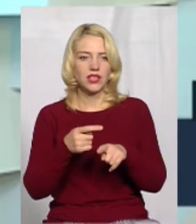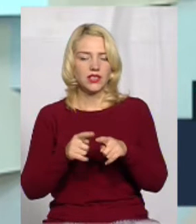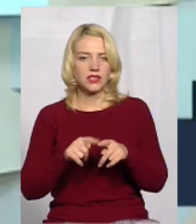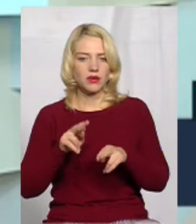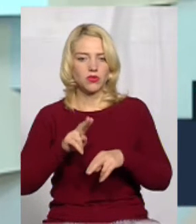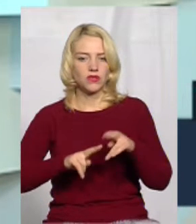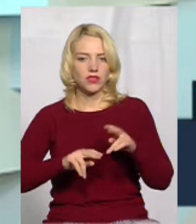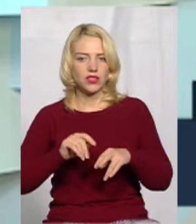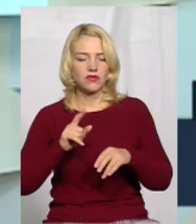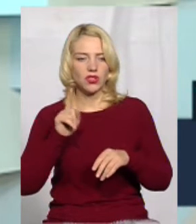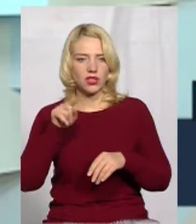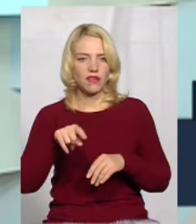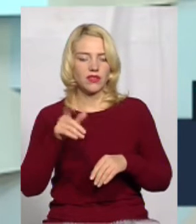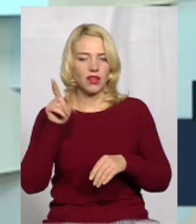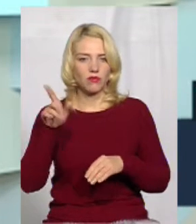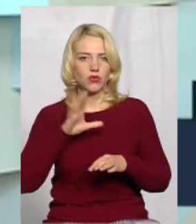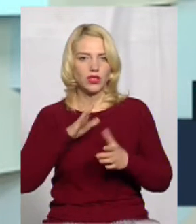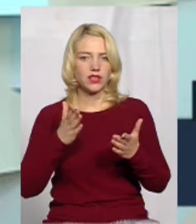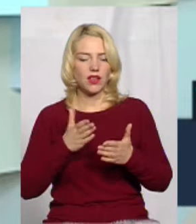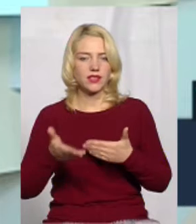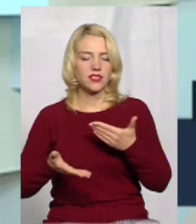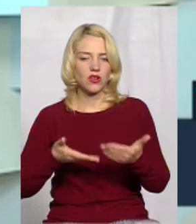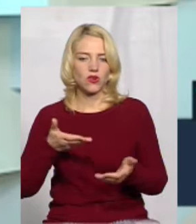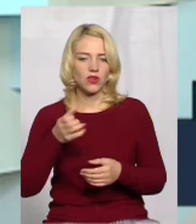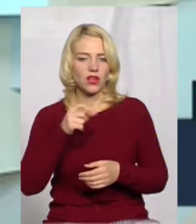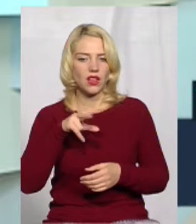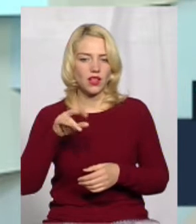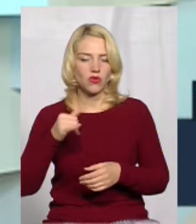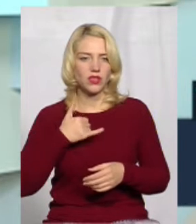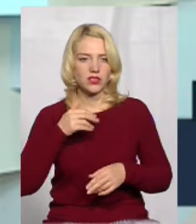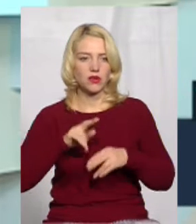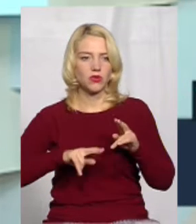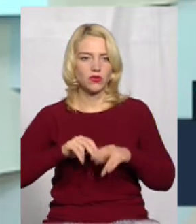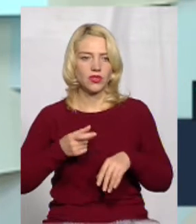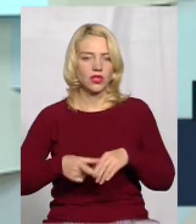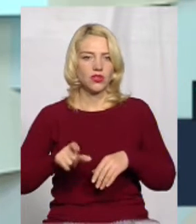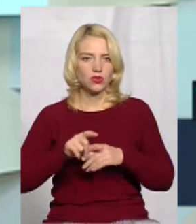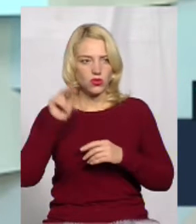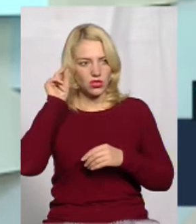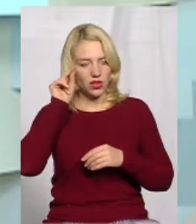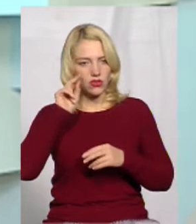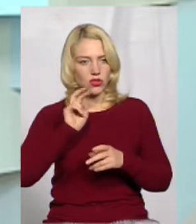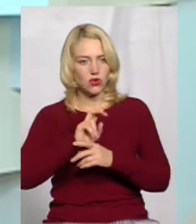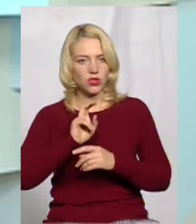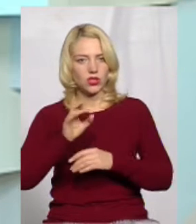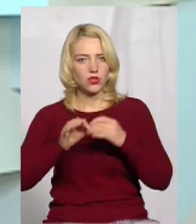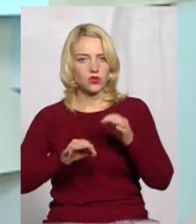будівництво, і навіть були там певні якісь кроки, але все ж таки в нас забудовники зараз дуже навчені ходити в судові інстанції і